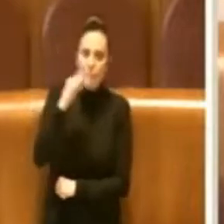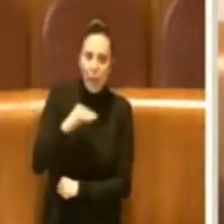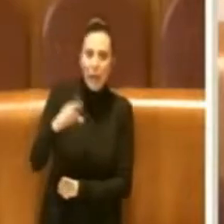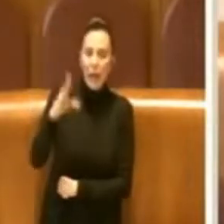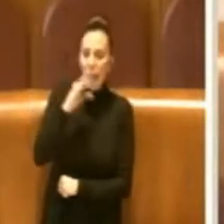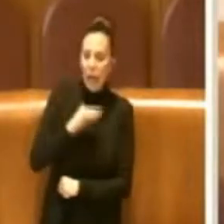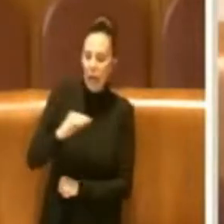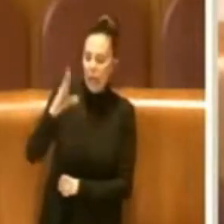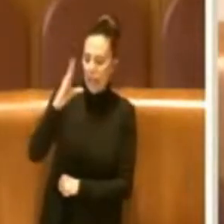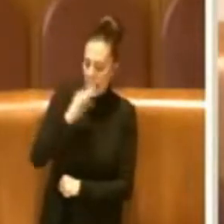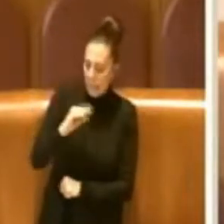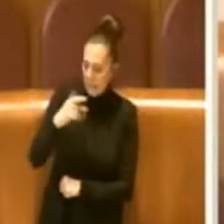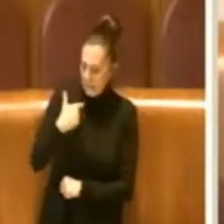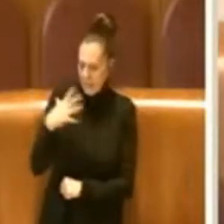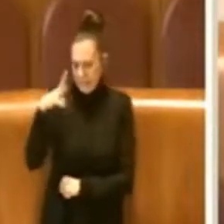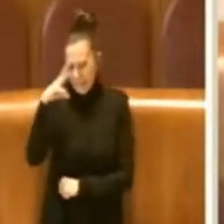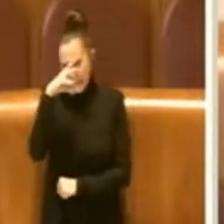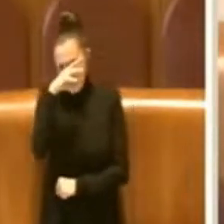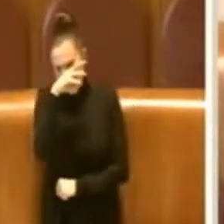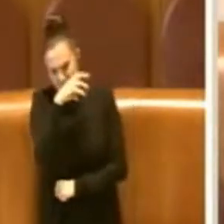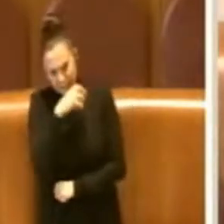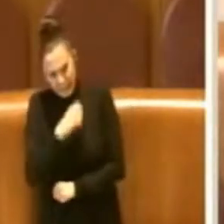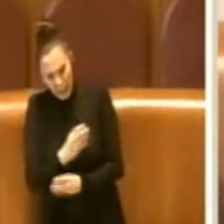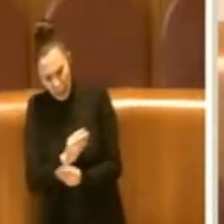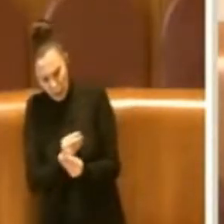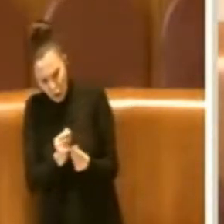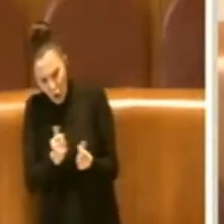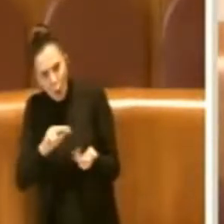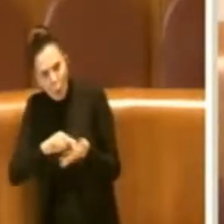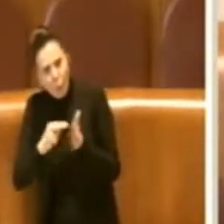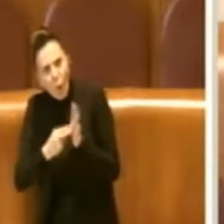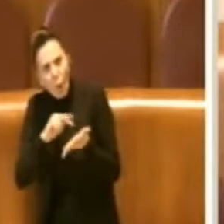cercare di capire come risolvere questo problema.